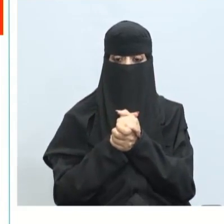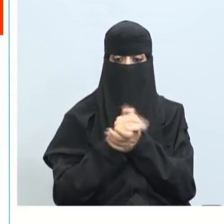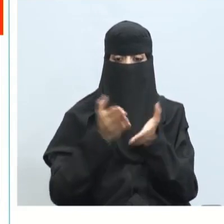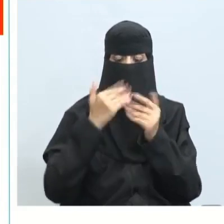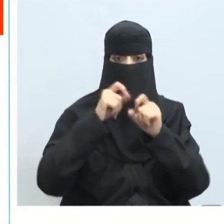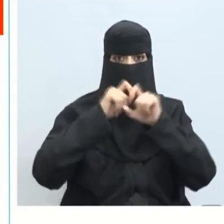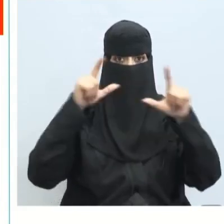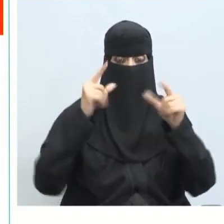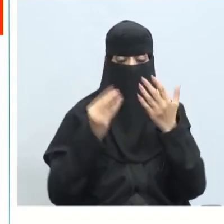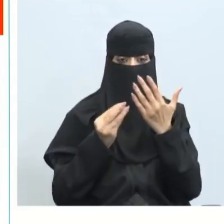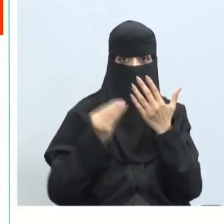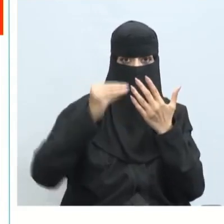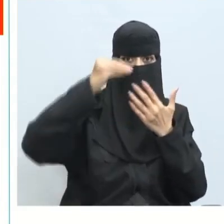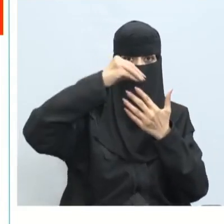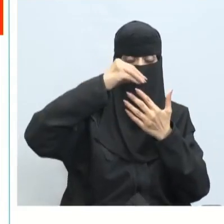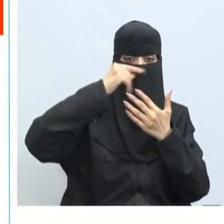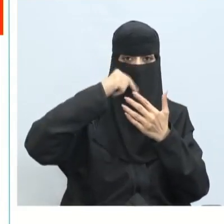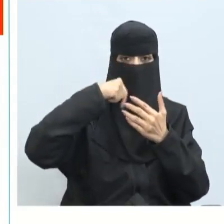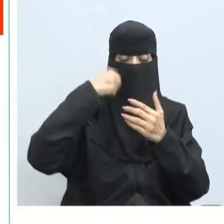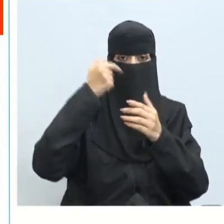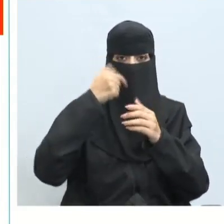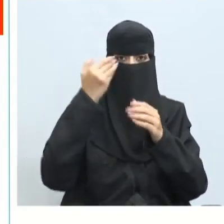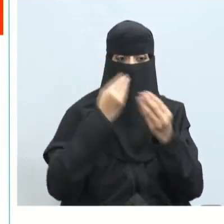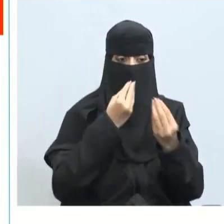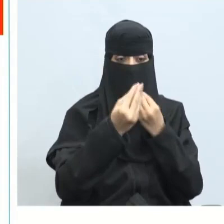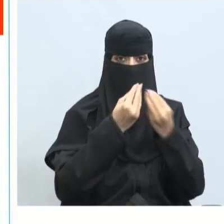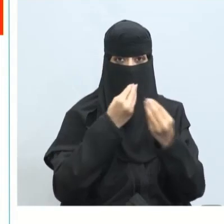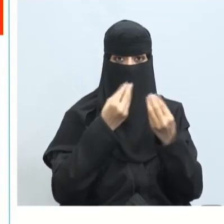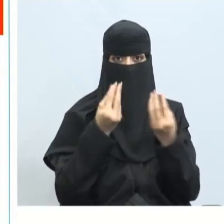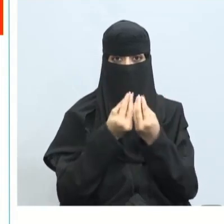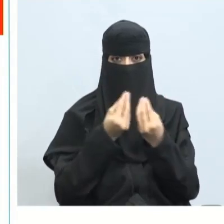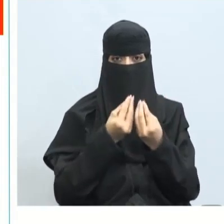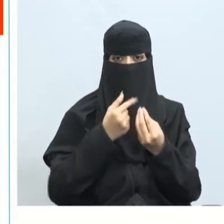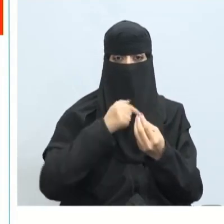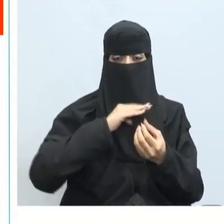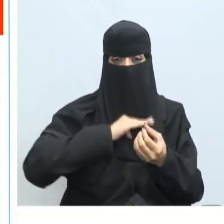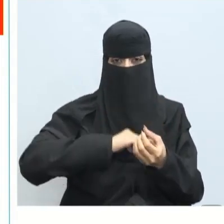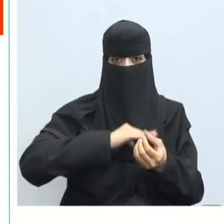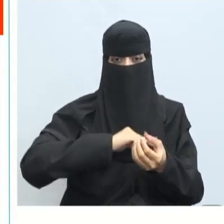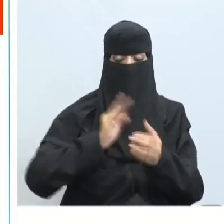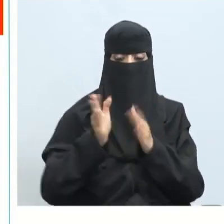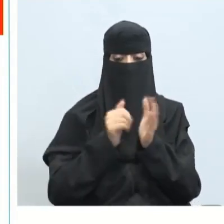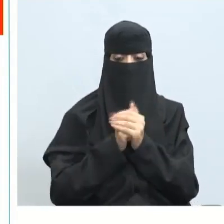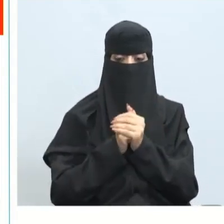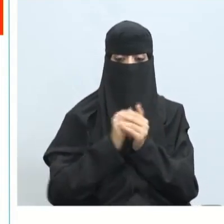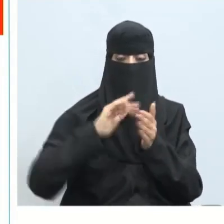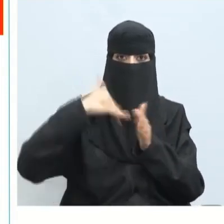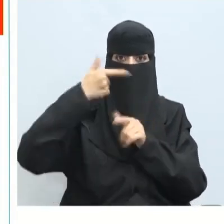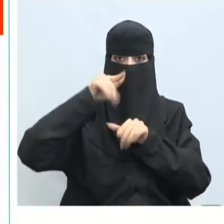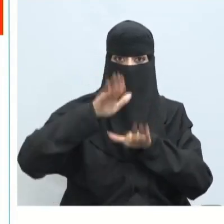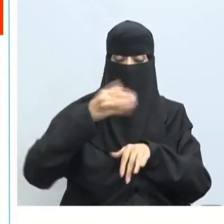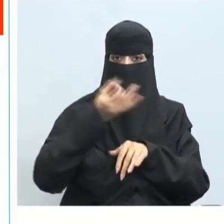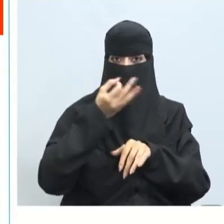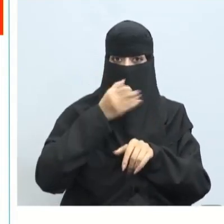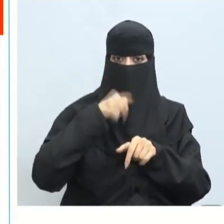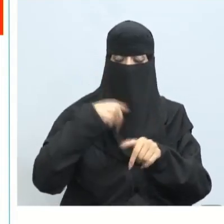سنوضح مراحل التعامل مع الضغوط بعد ذلك نتحدث